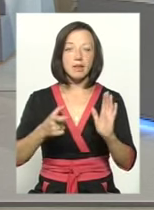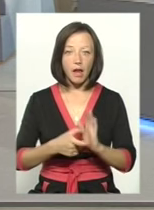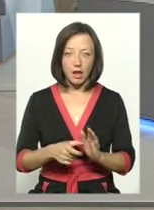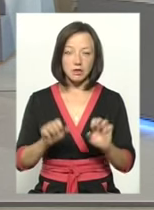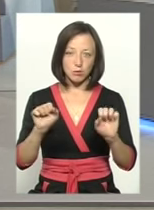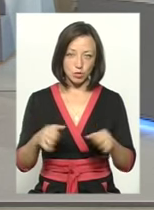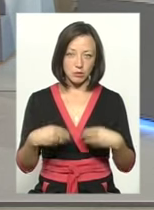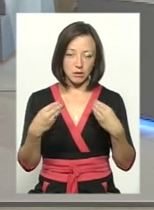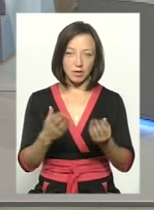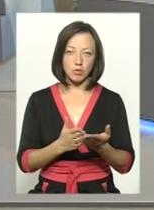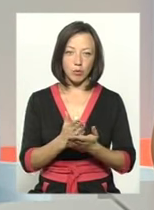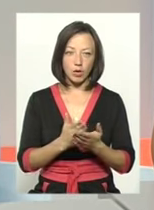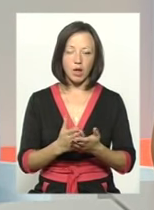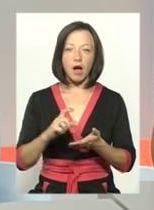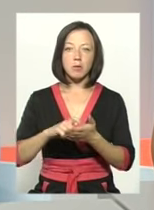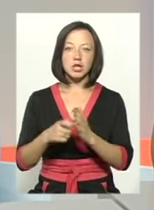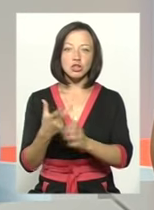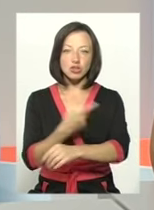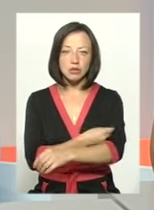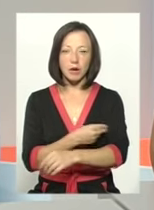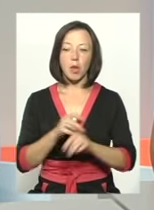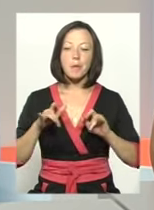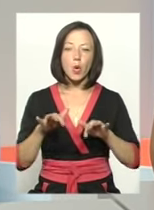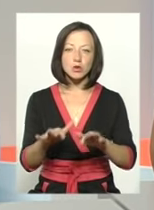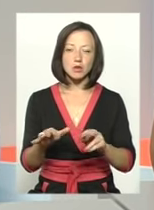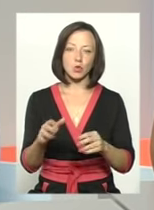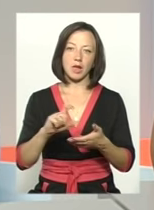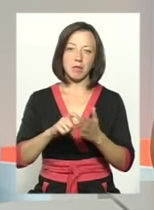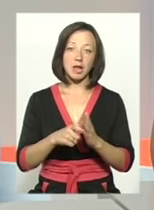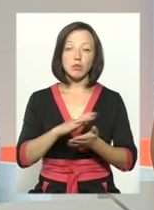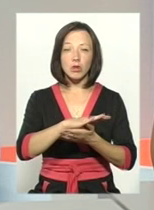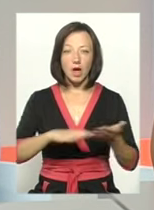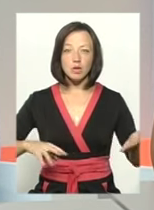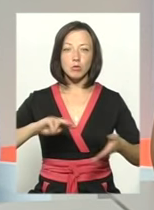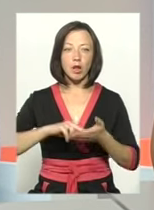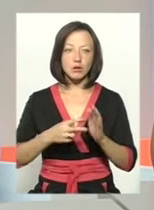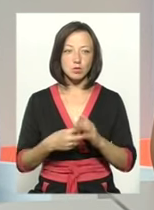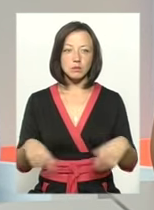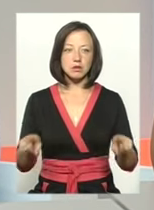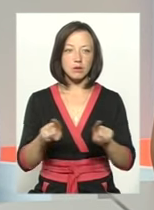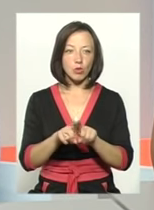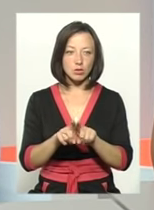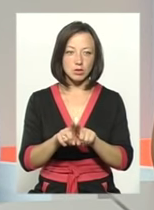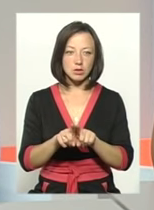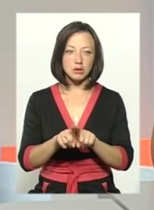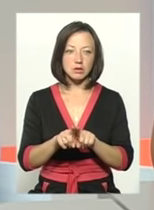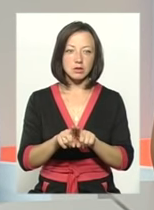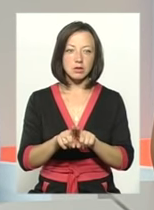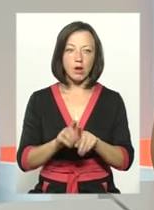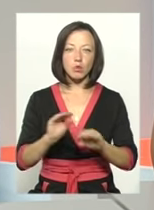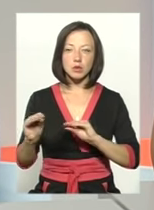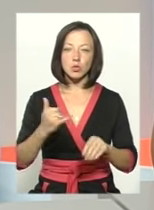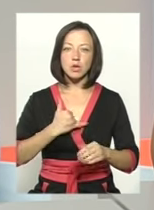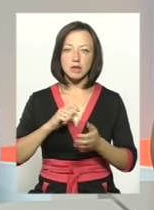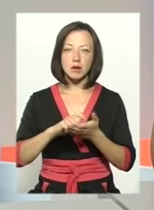лікувати кабінет щеплень, процедурний кабінет. В подальшому плануємо розмістити в нас